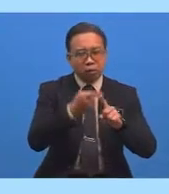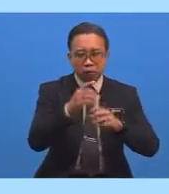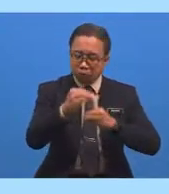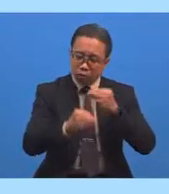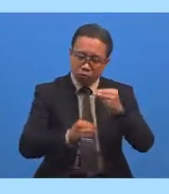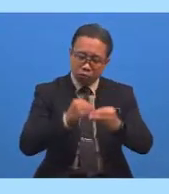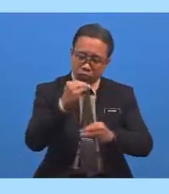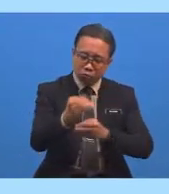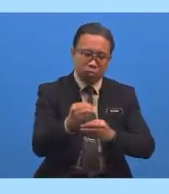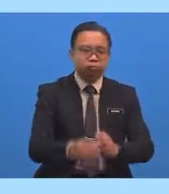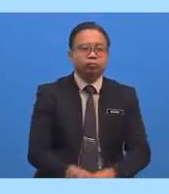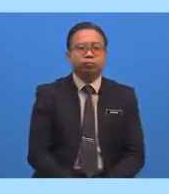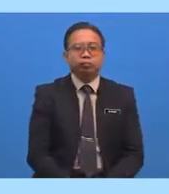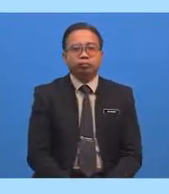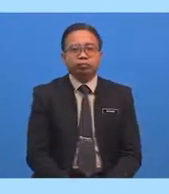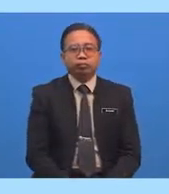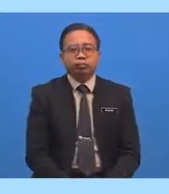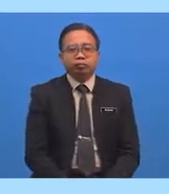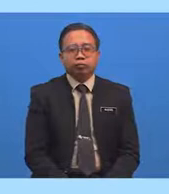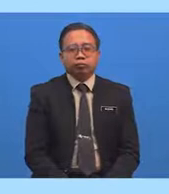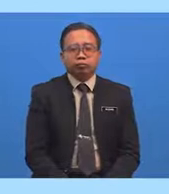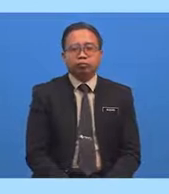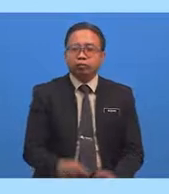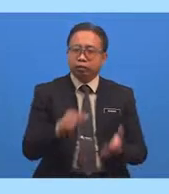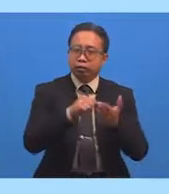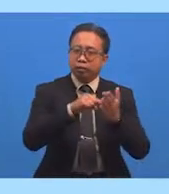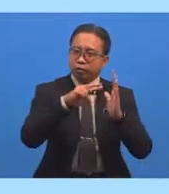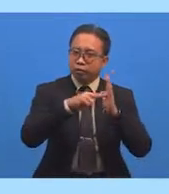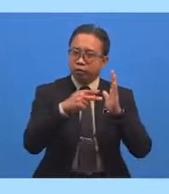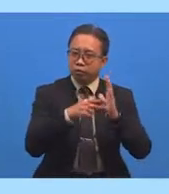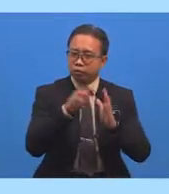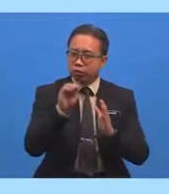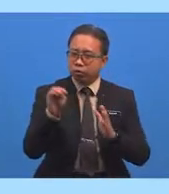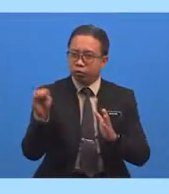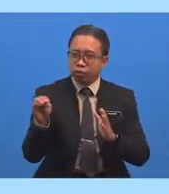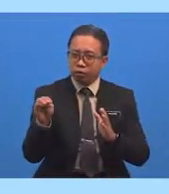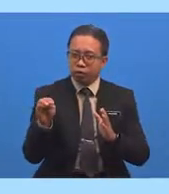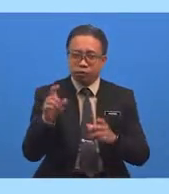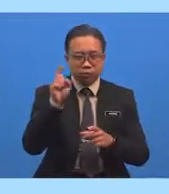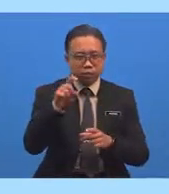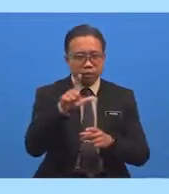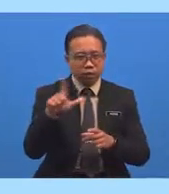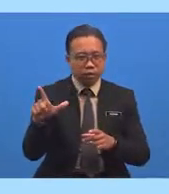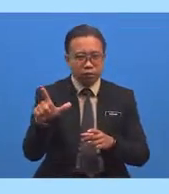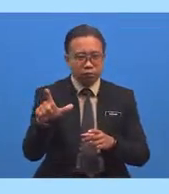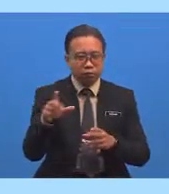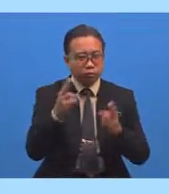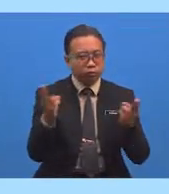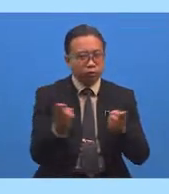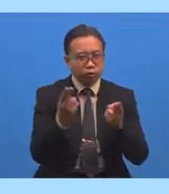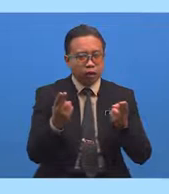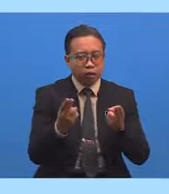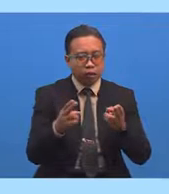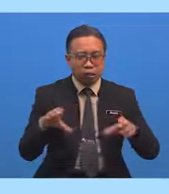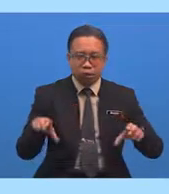Kemajuan Ini Bermaksud Murid-murid Mestilah Berusaha